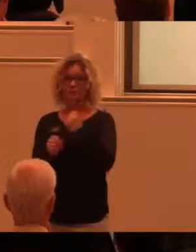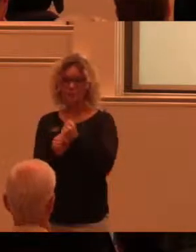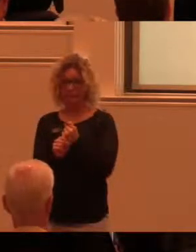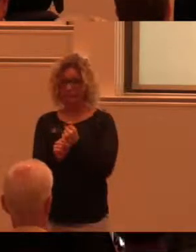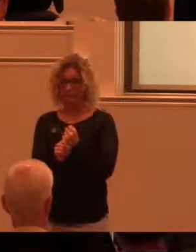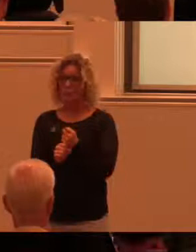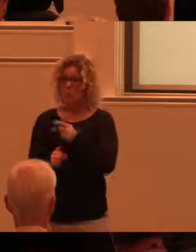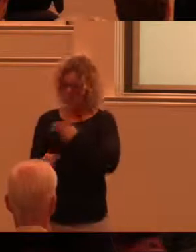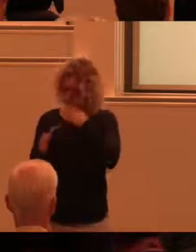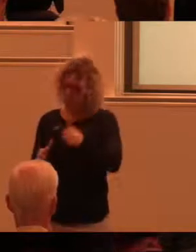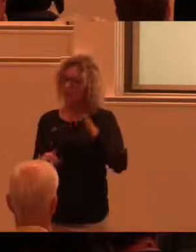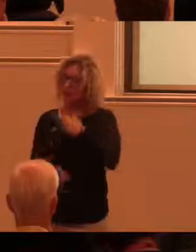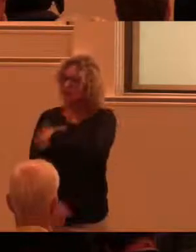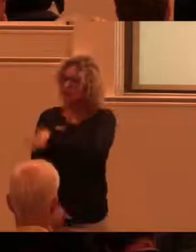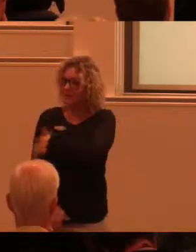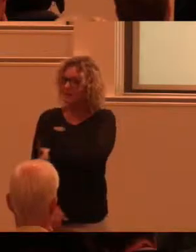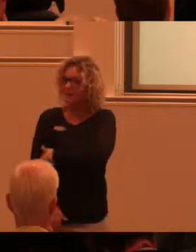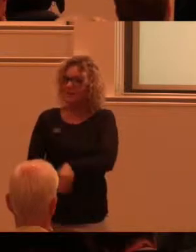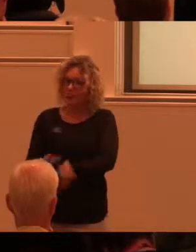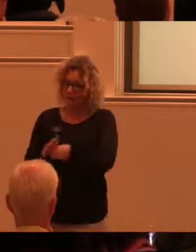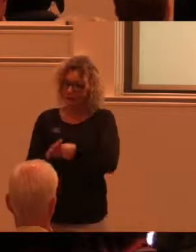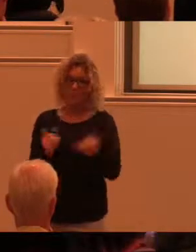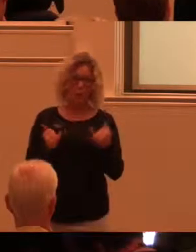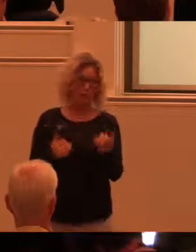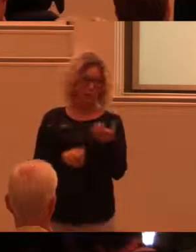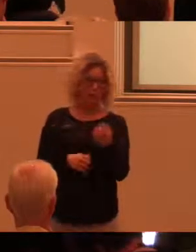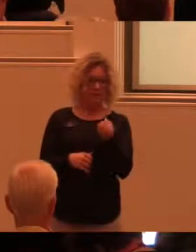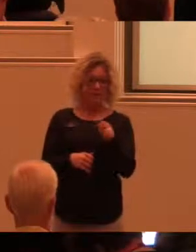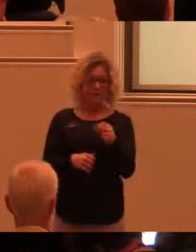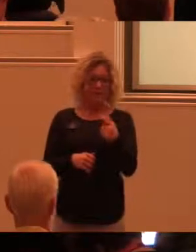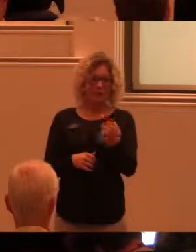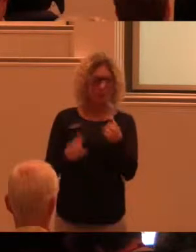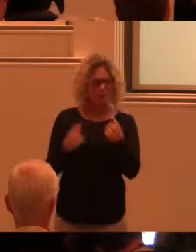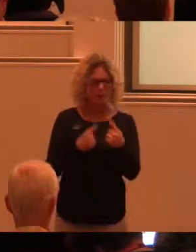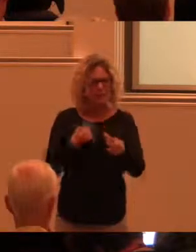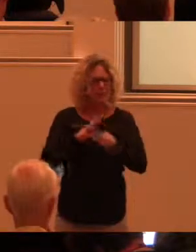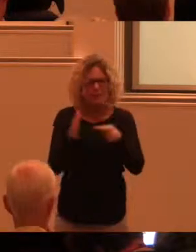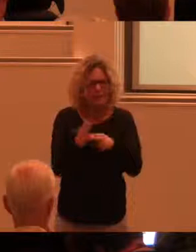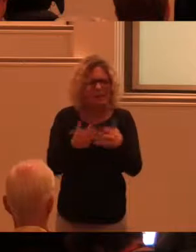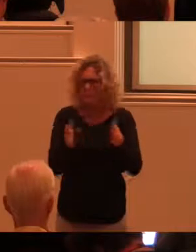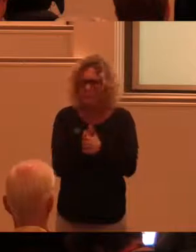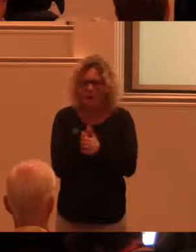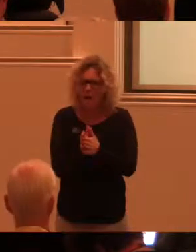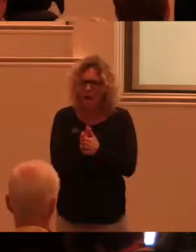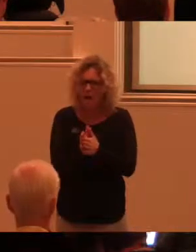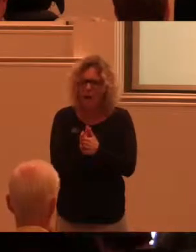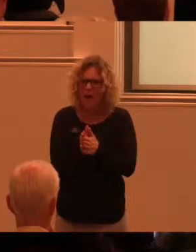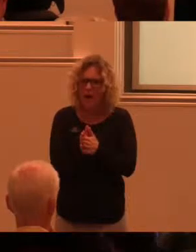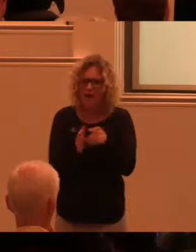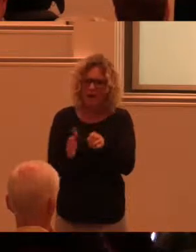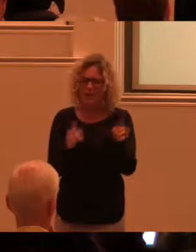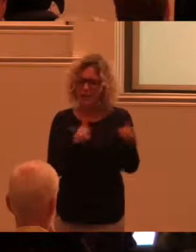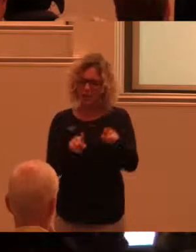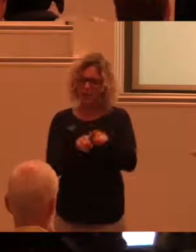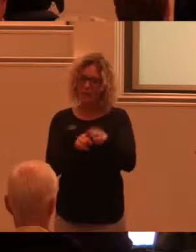handlat om assistansersättning. Idag diskuterar CERTEC varför finns inte tekniken med i den människonära